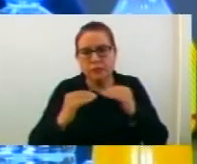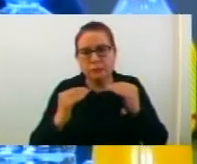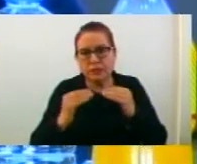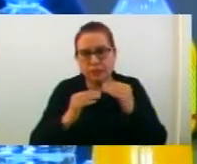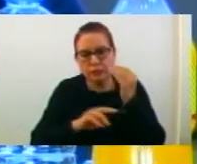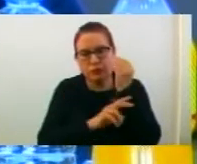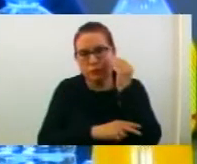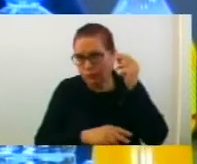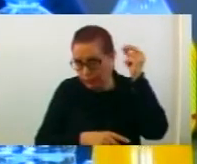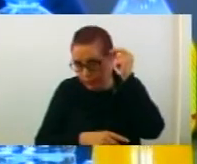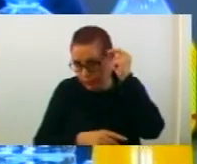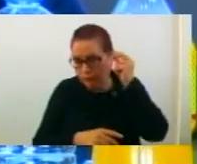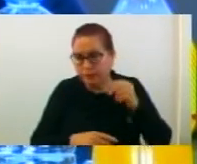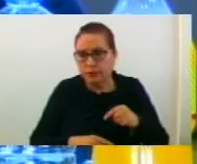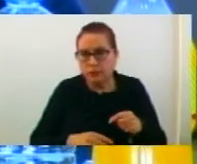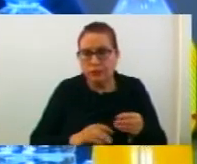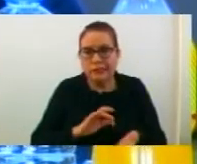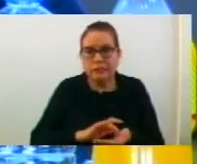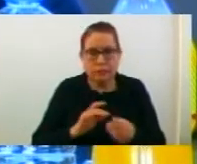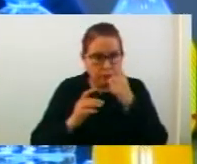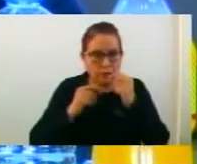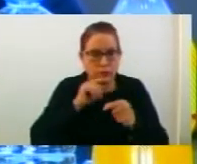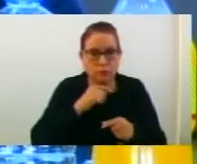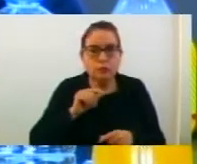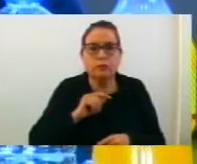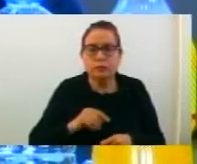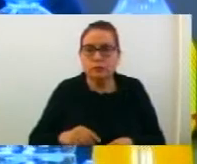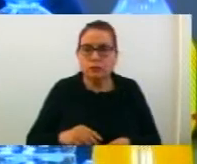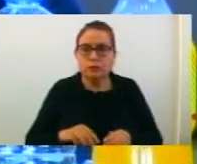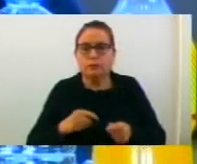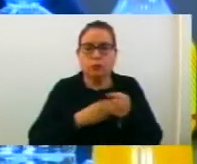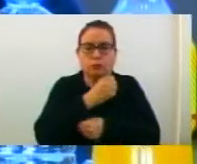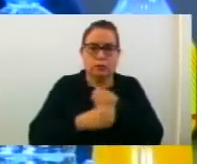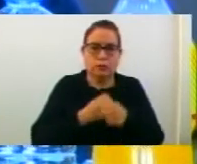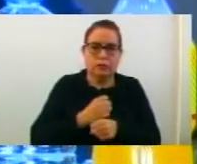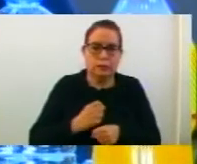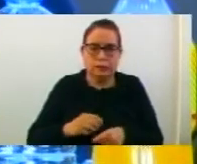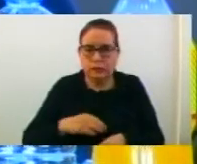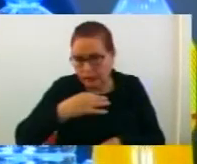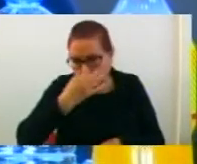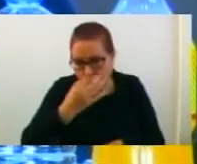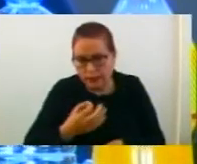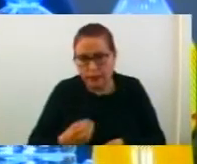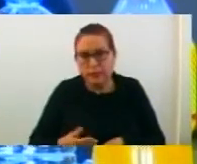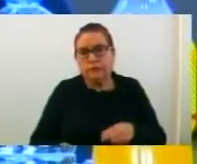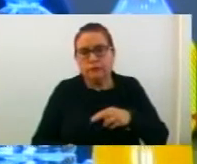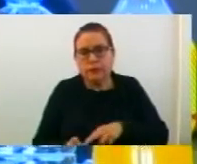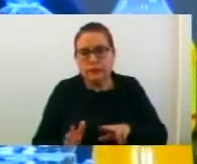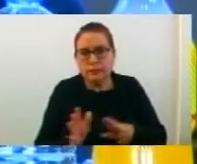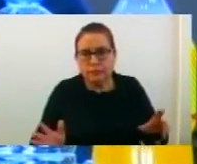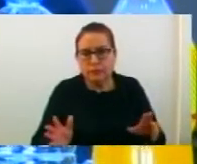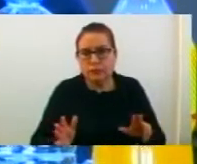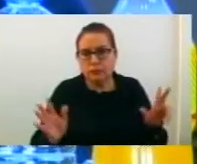образование и наука. Среднито Общински училище во годишните извеща и за работа во учебната 2017-2018